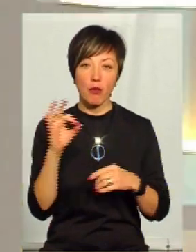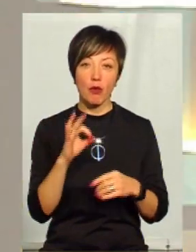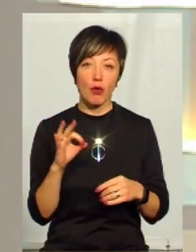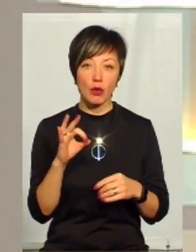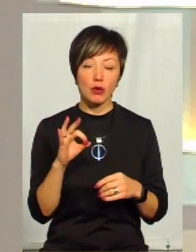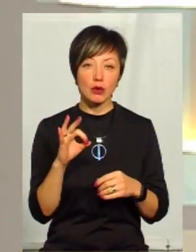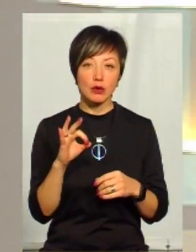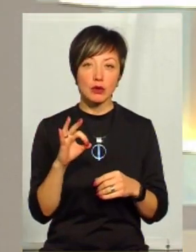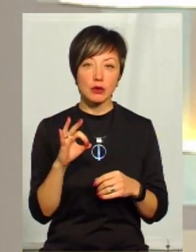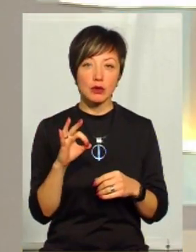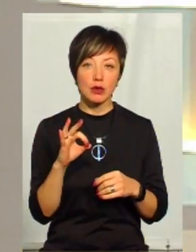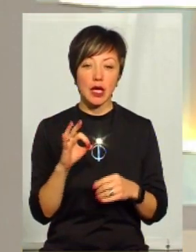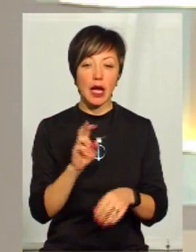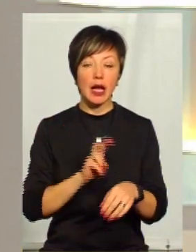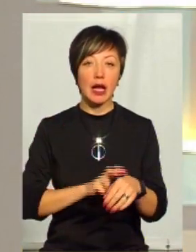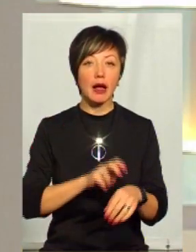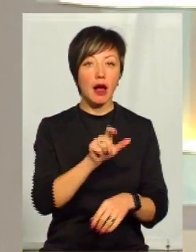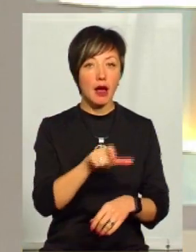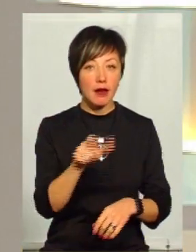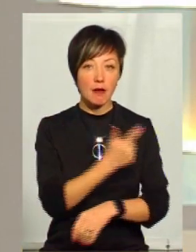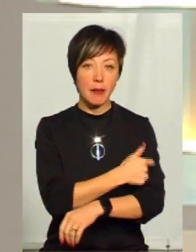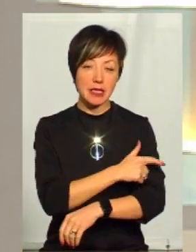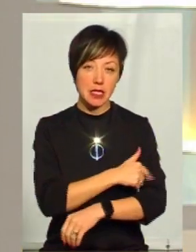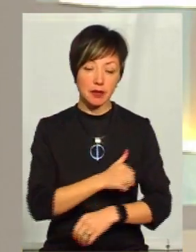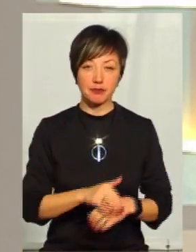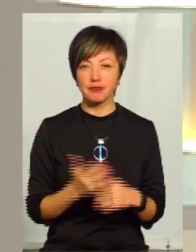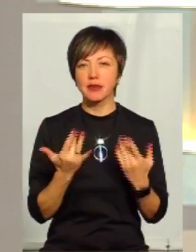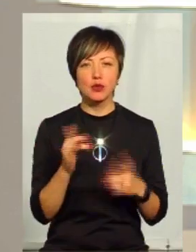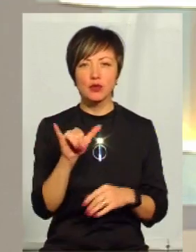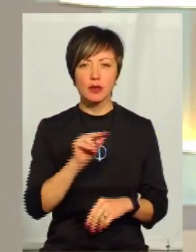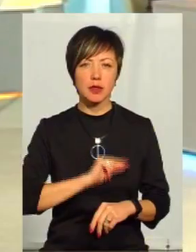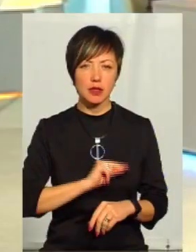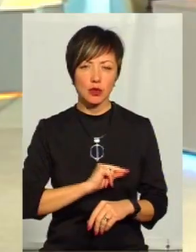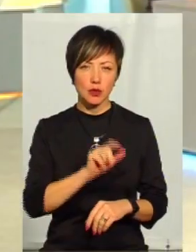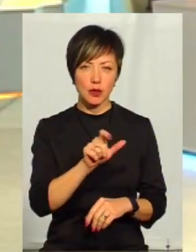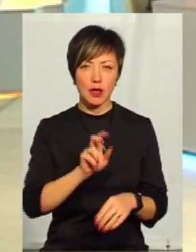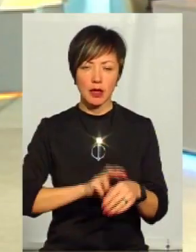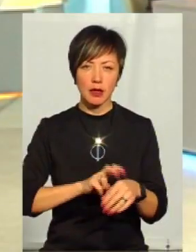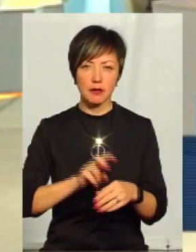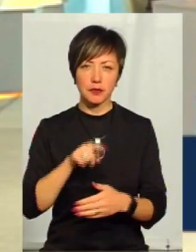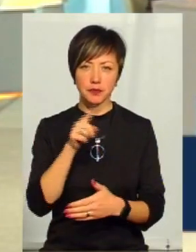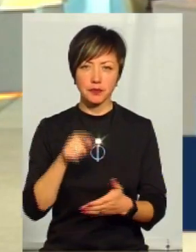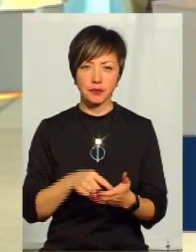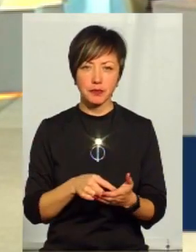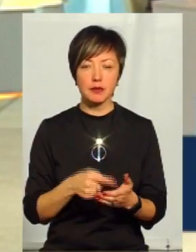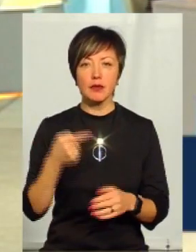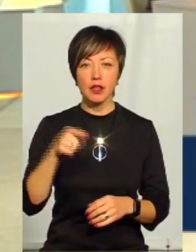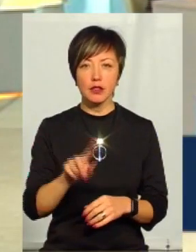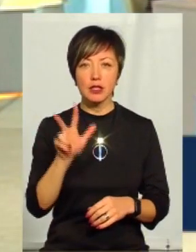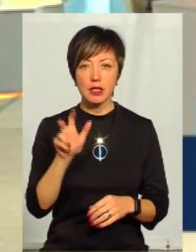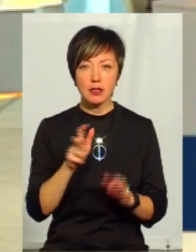лікарів, медсестер. Скільки у вас працює зараз лікарів? Фізично працює